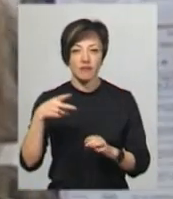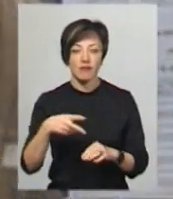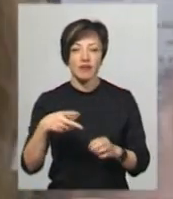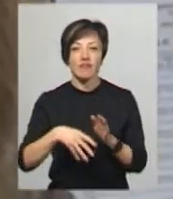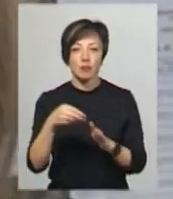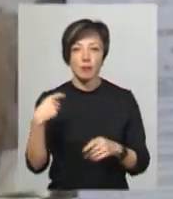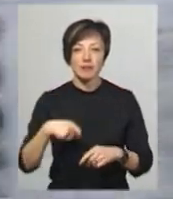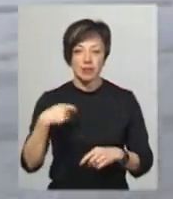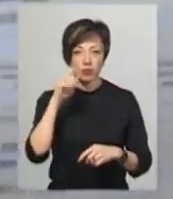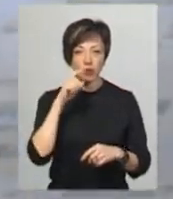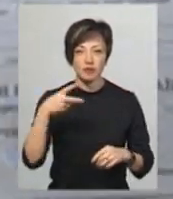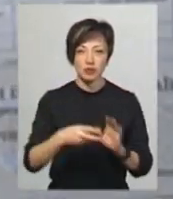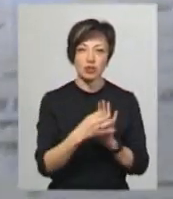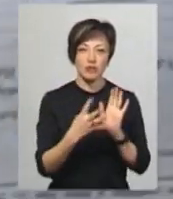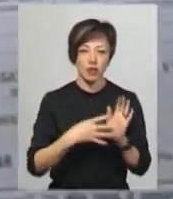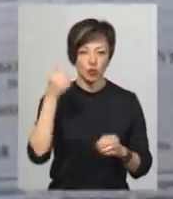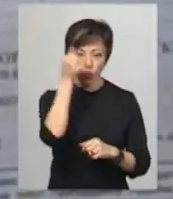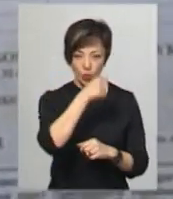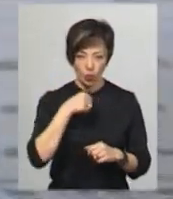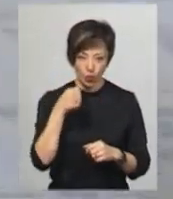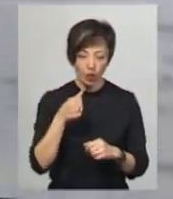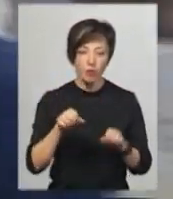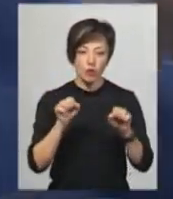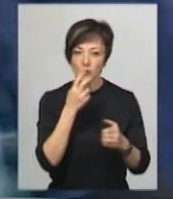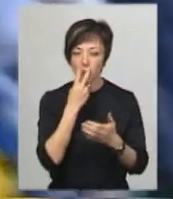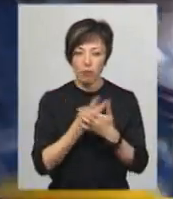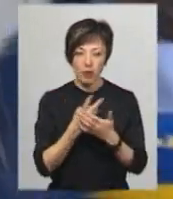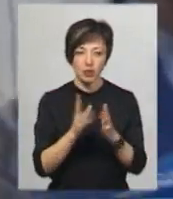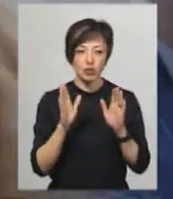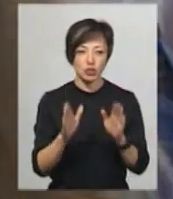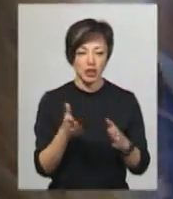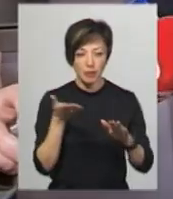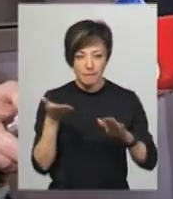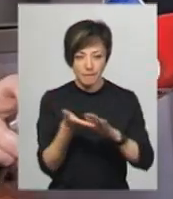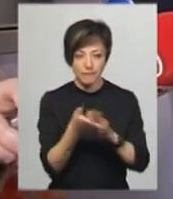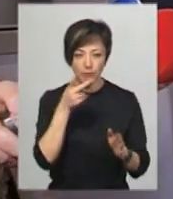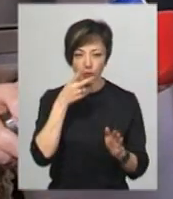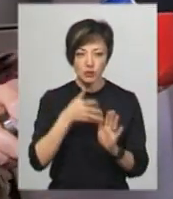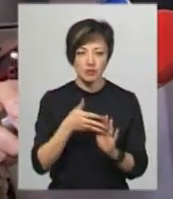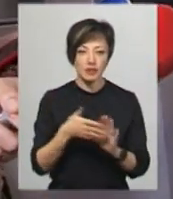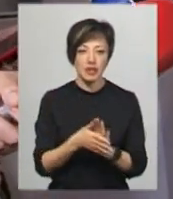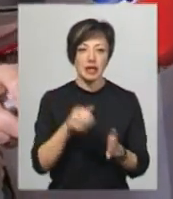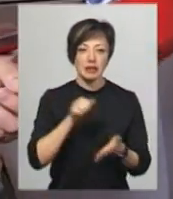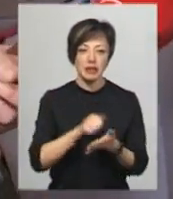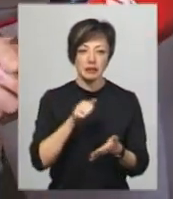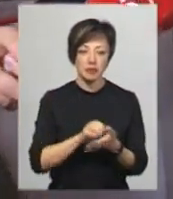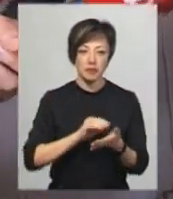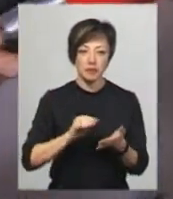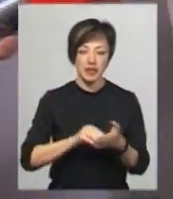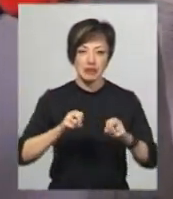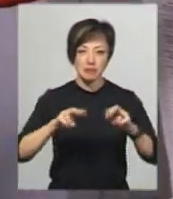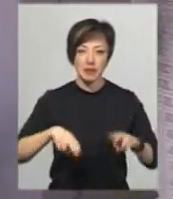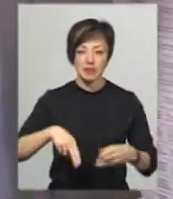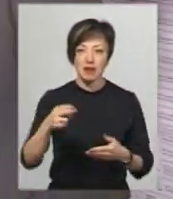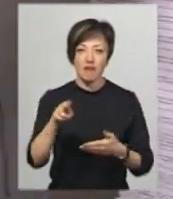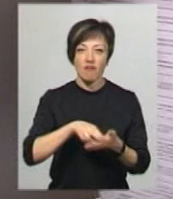президента України 2019 року», який можна побачити лише на просвіті. Текст надрукований термохромною фарбою,